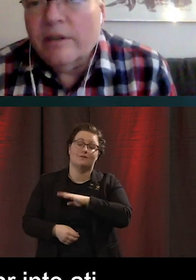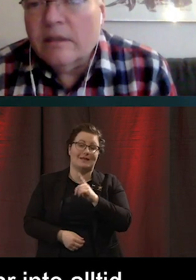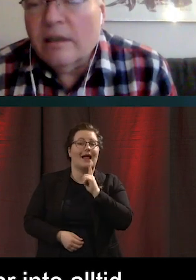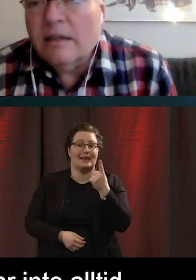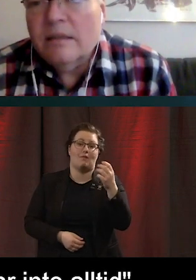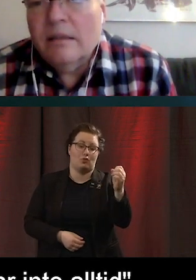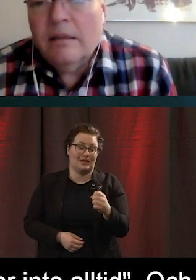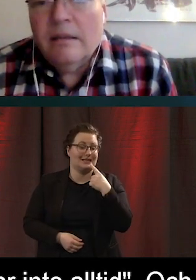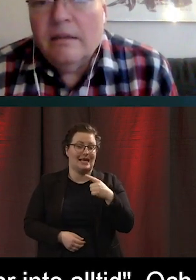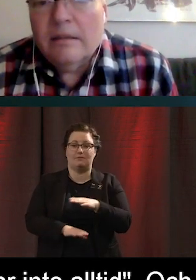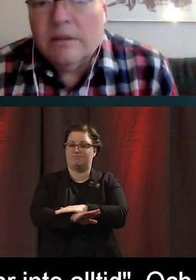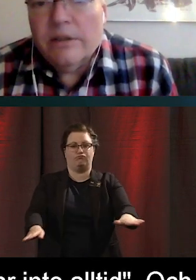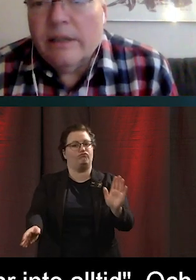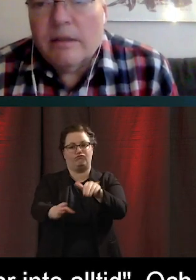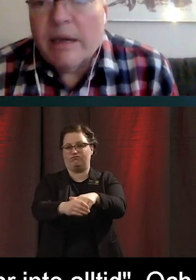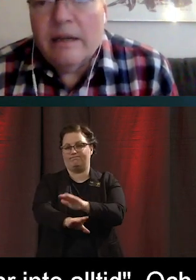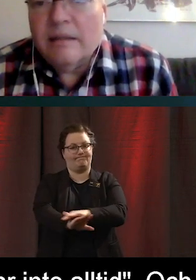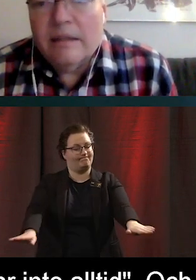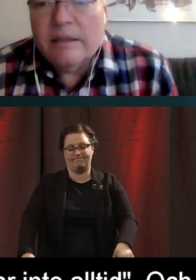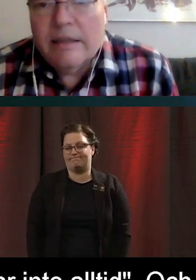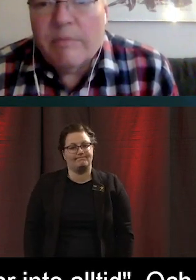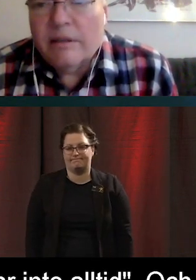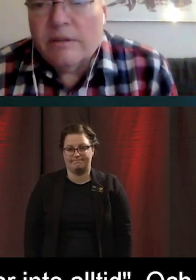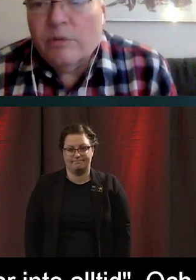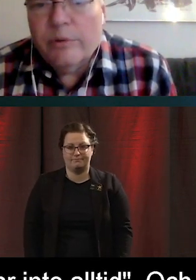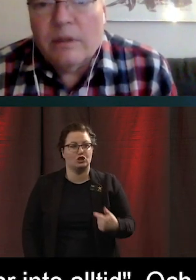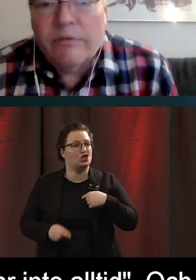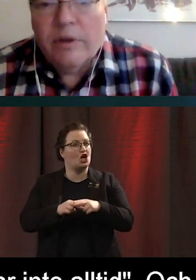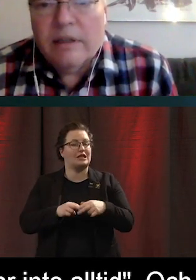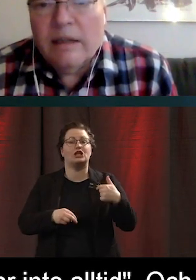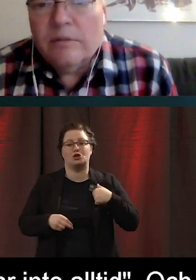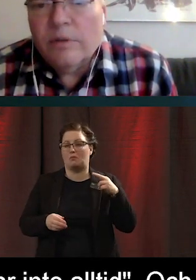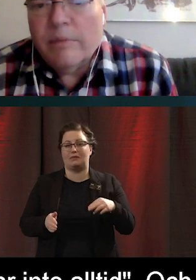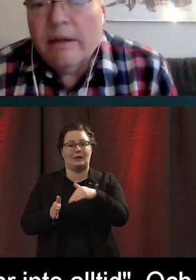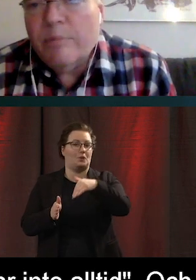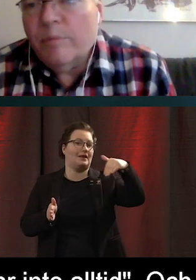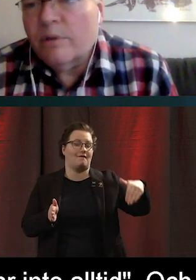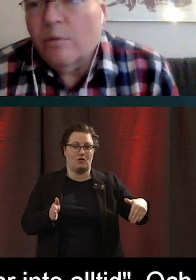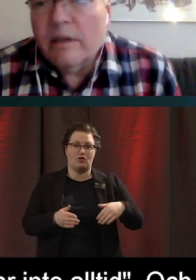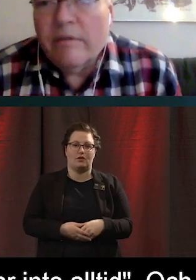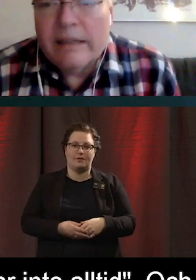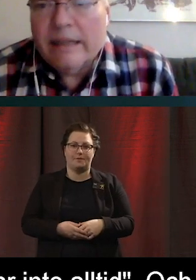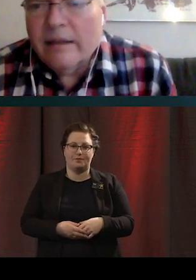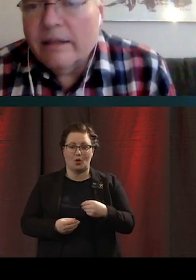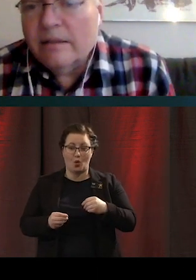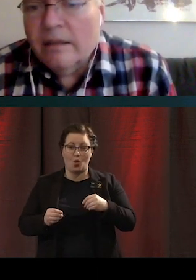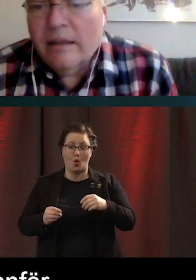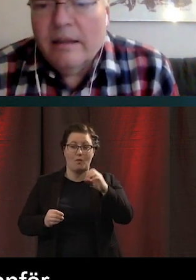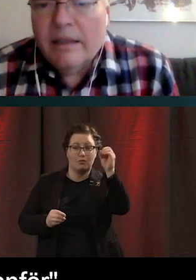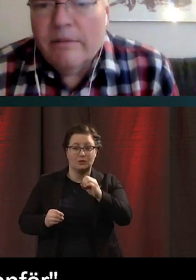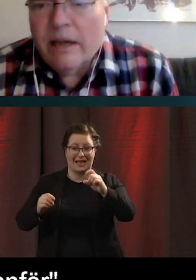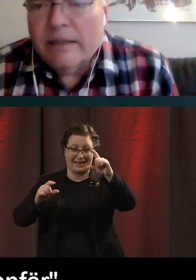att jag deltar inte alls. Jag är inte med i detta. Jag känner mig att jag står utanför i det här. Och de där proportionerna varierar